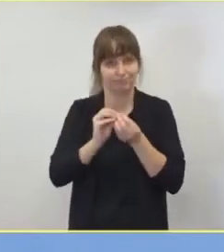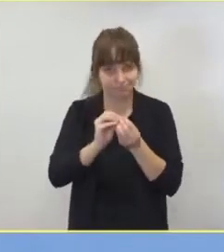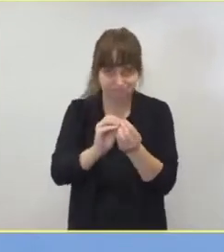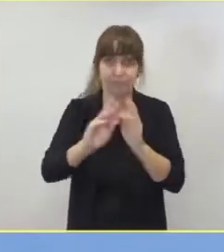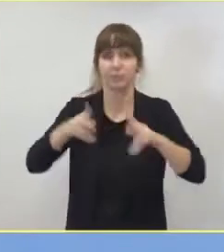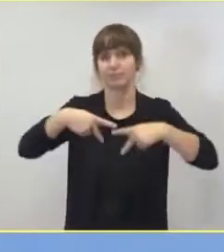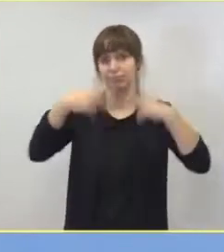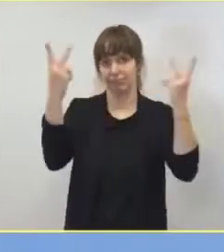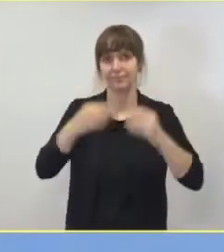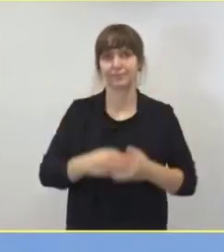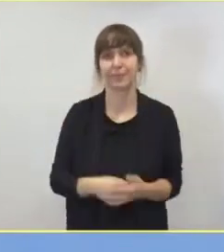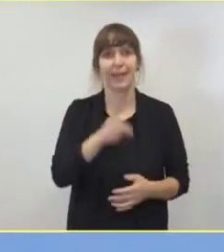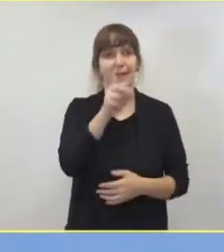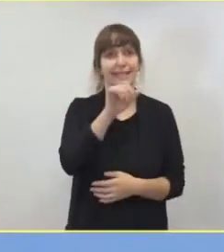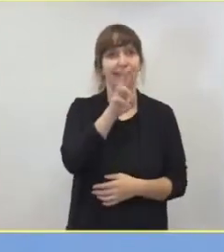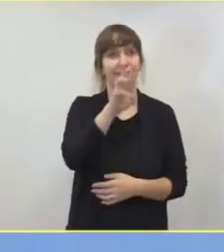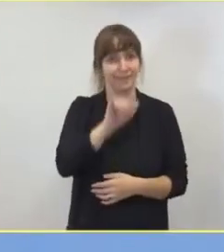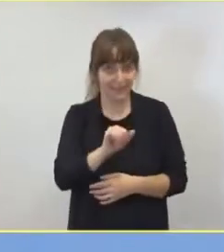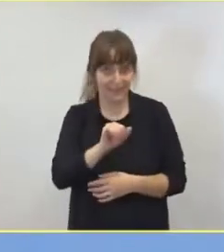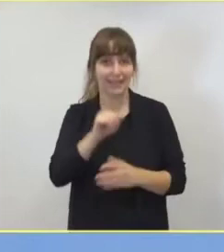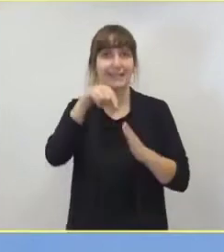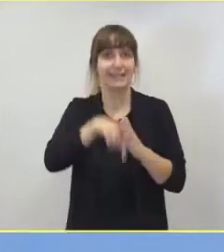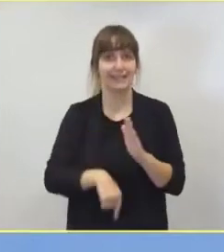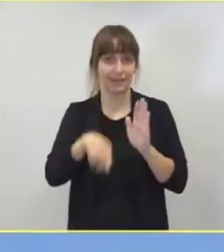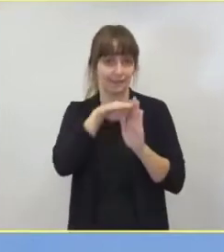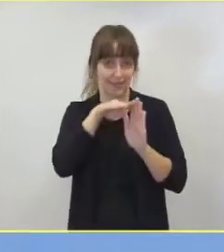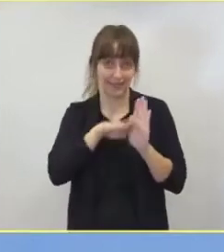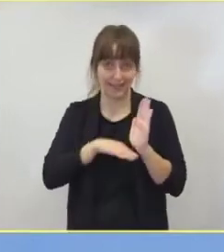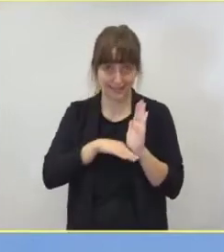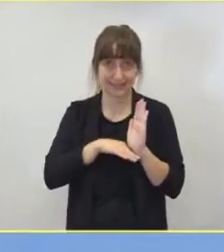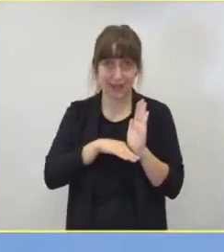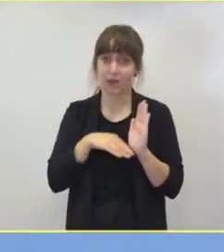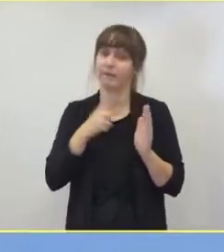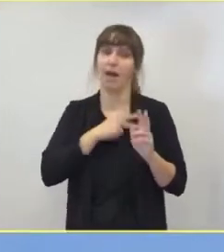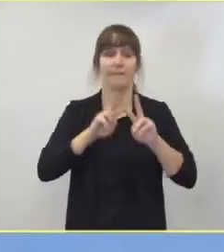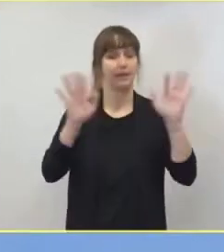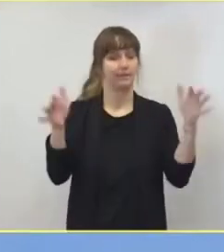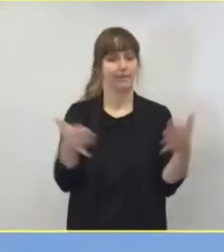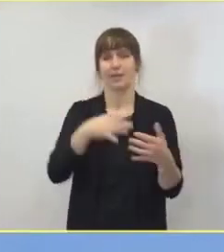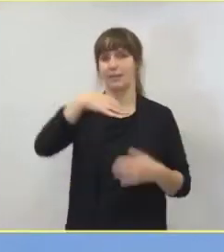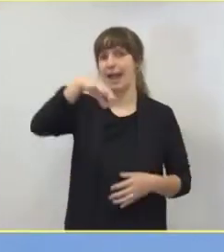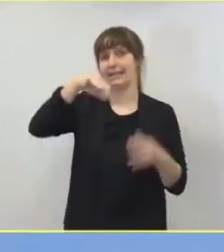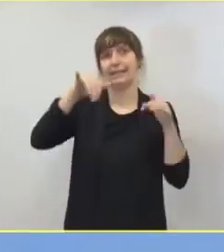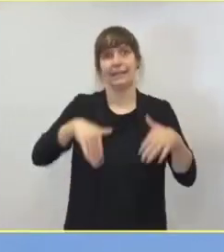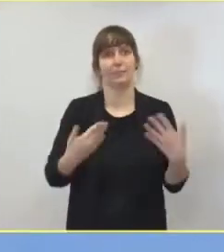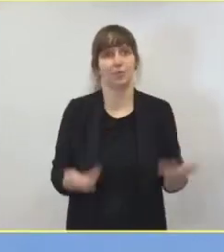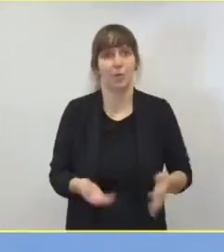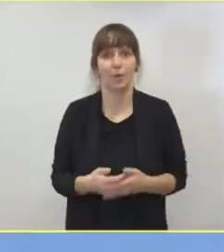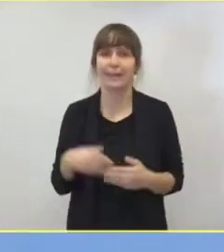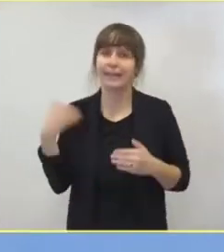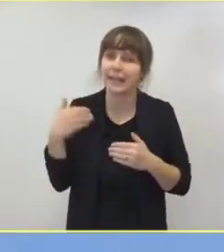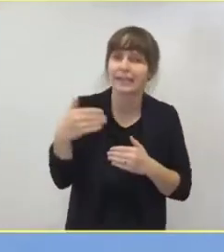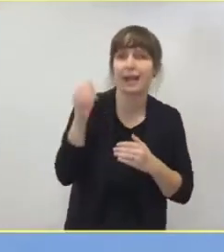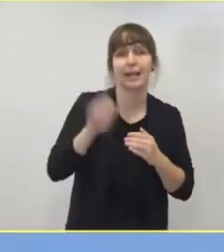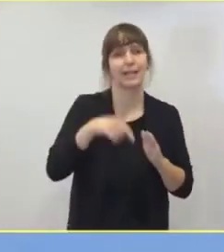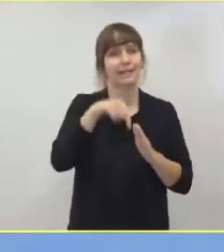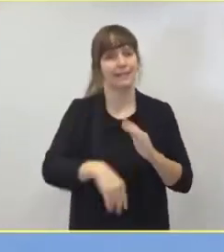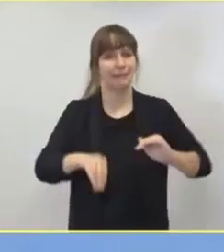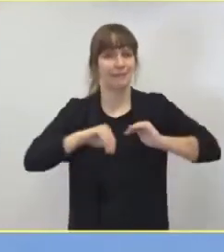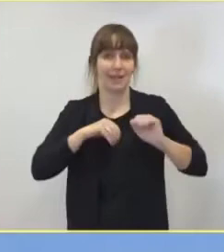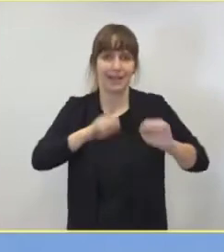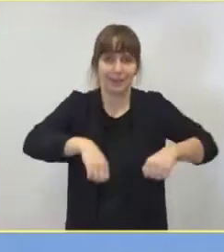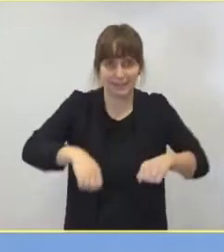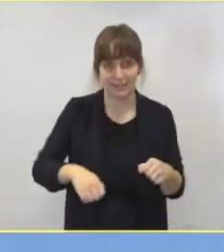Dieses DIVI-Intensivregister ist weltweit einmalig. Tagtäglich können wir Intensivbettenkapazitäten von 1